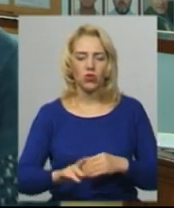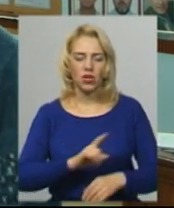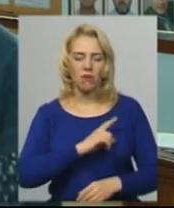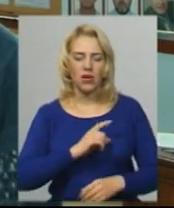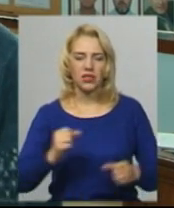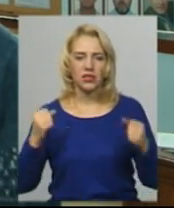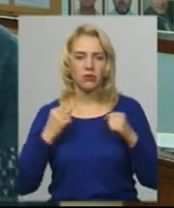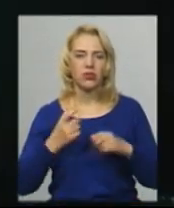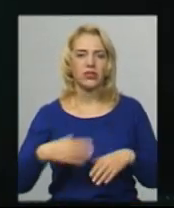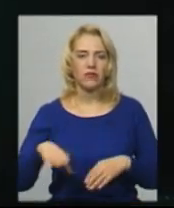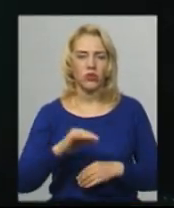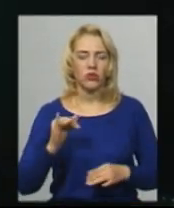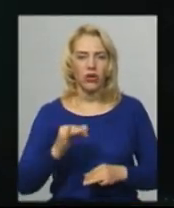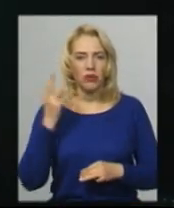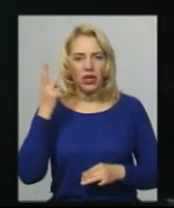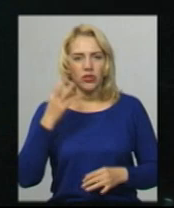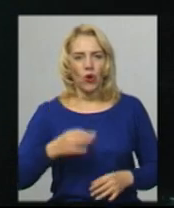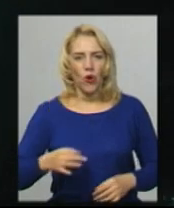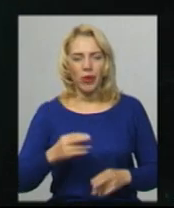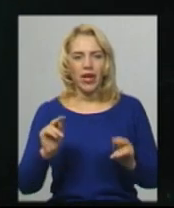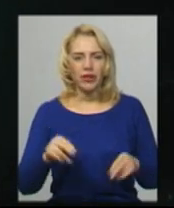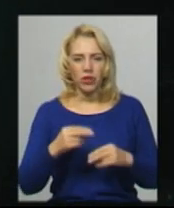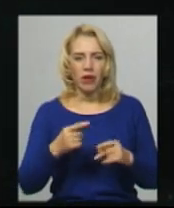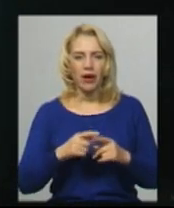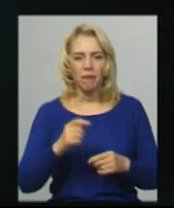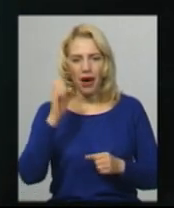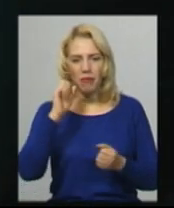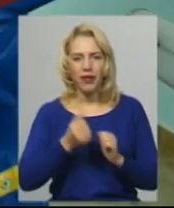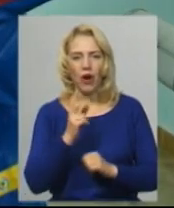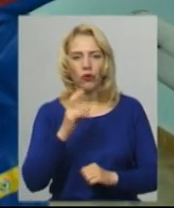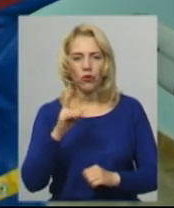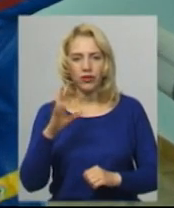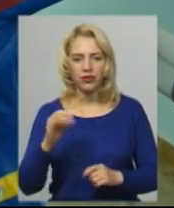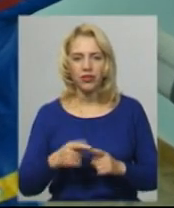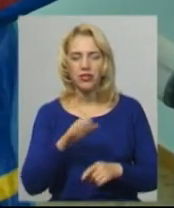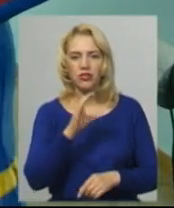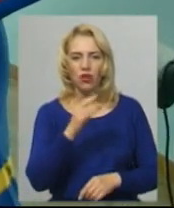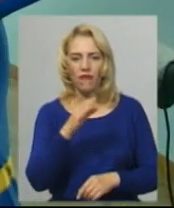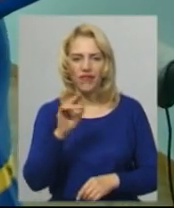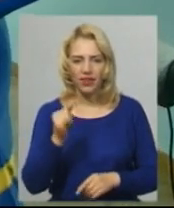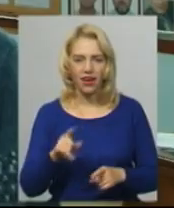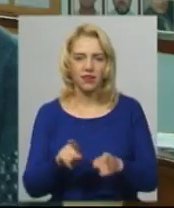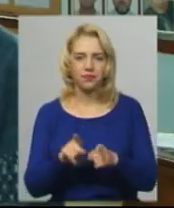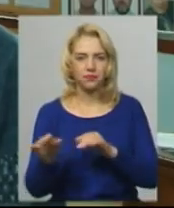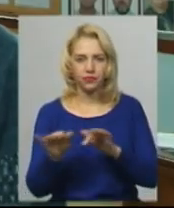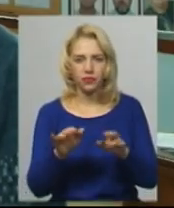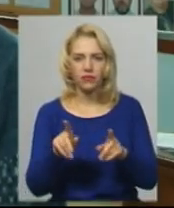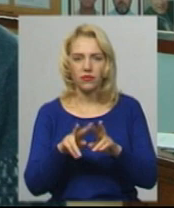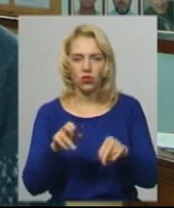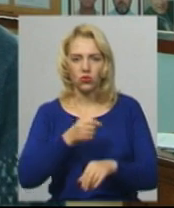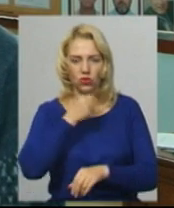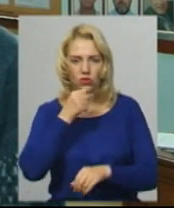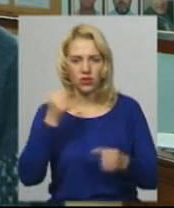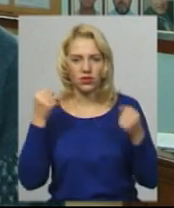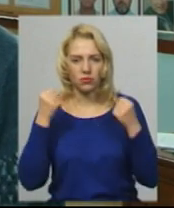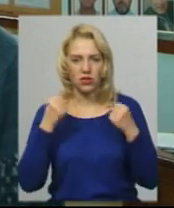історію Хмельницької області. На чемпіонаті України пам'яті Анатолія Кукси Софія виконала тієї вправи, що і дорослі спортсмени. Це дві вправи